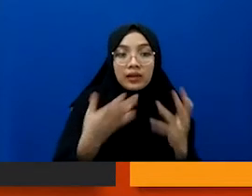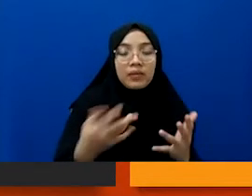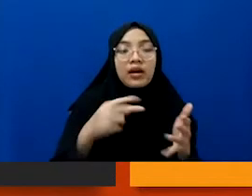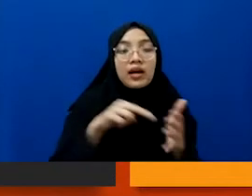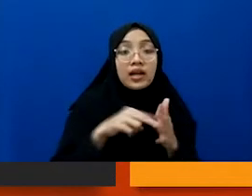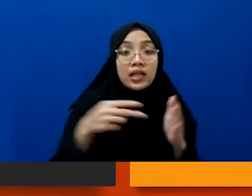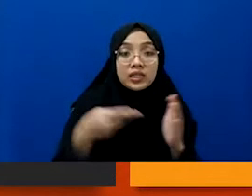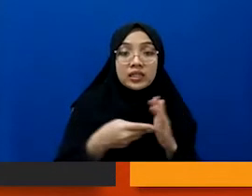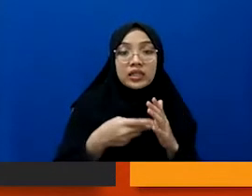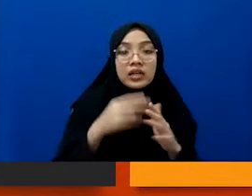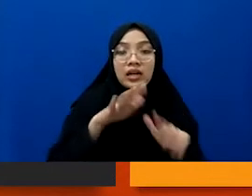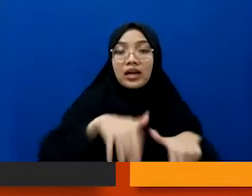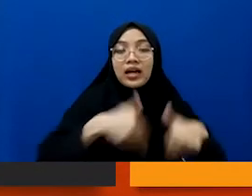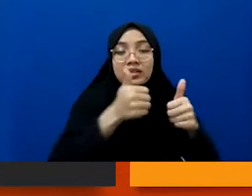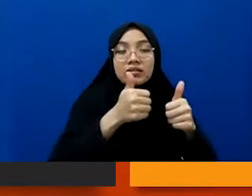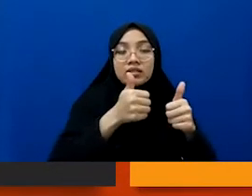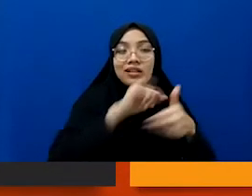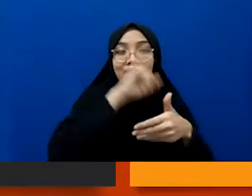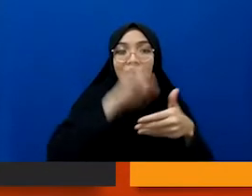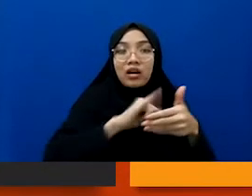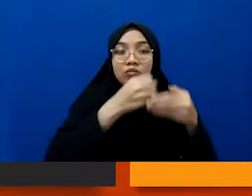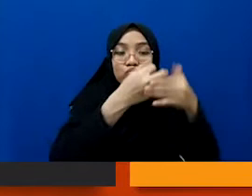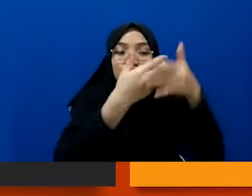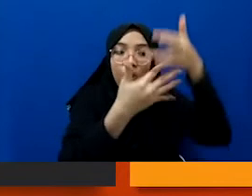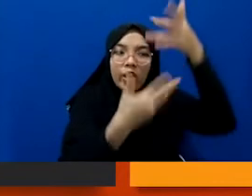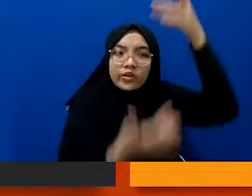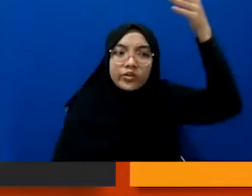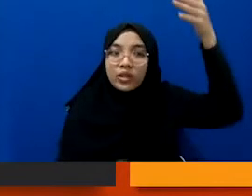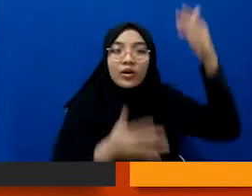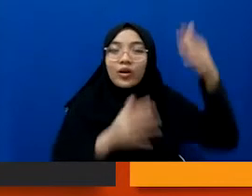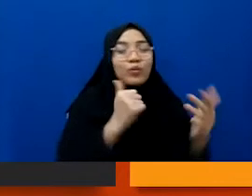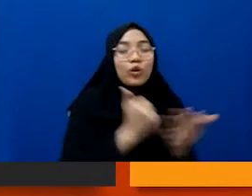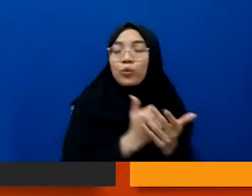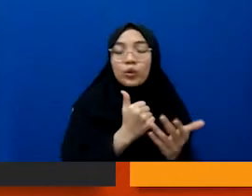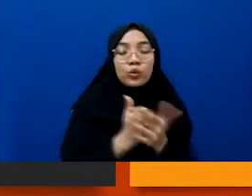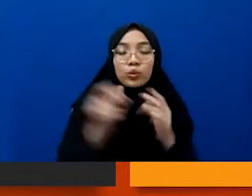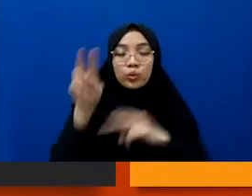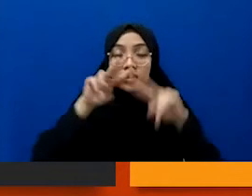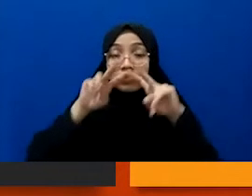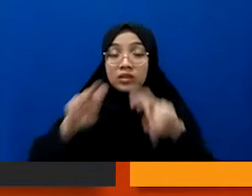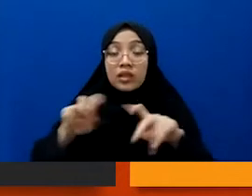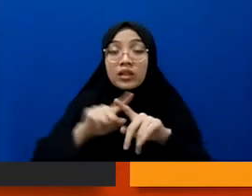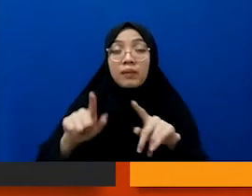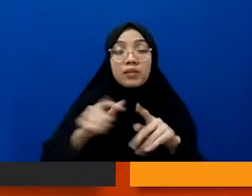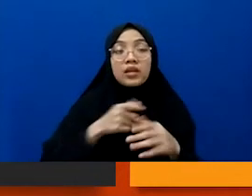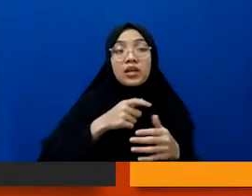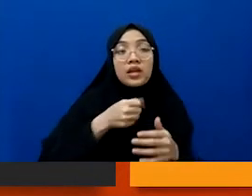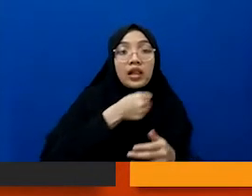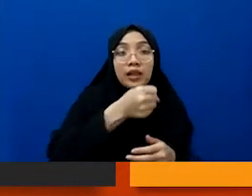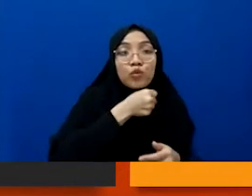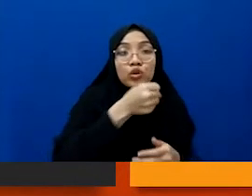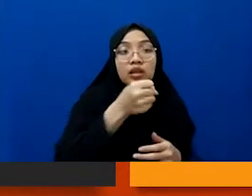sebuah karya yang panjang itu tidak selalu investigasi. Tetapi, liputan yang menggunakan teknik